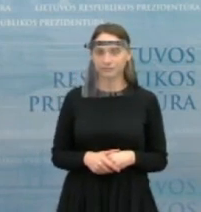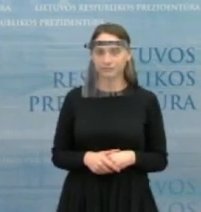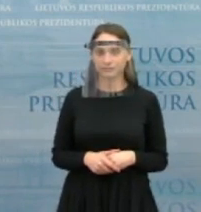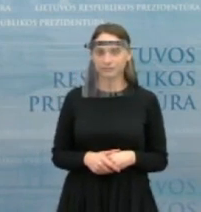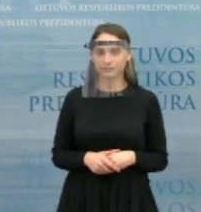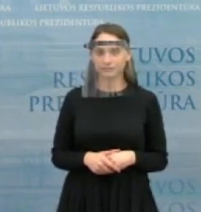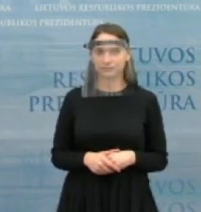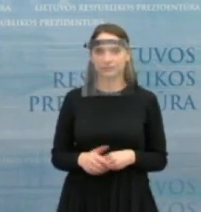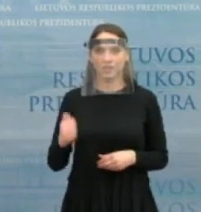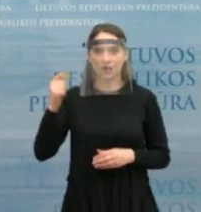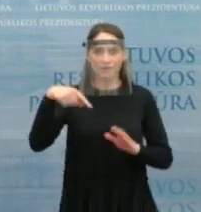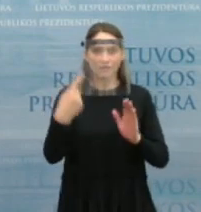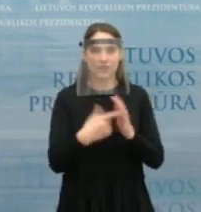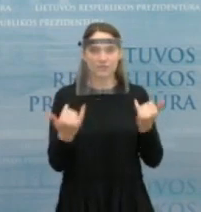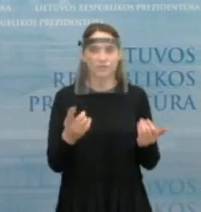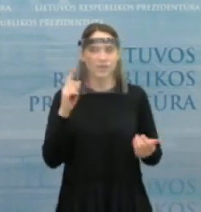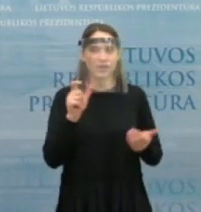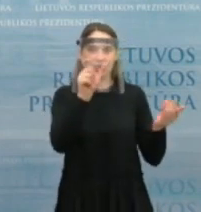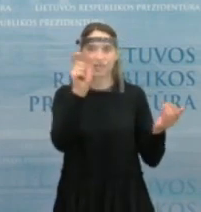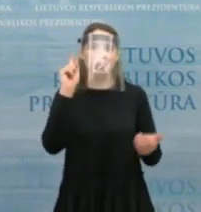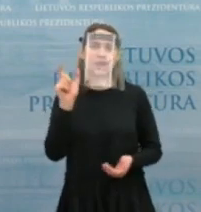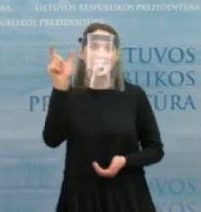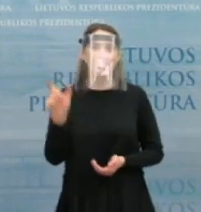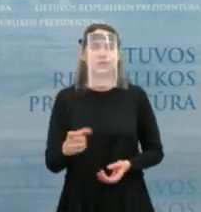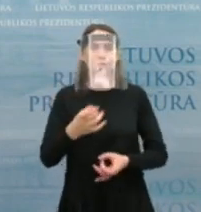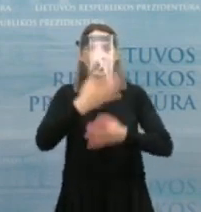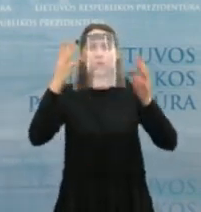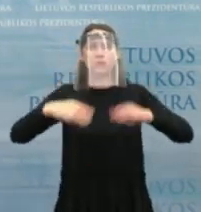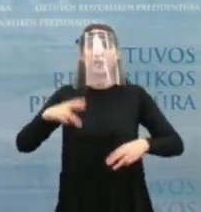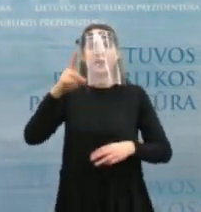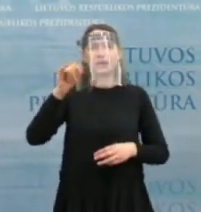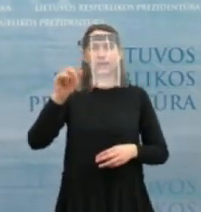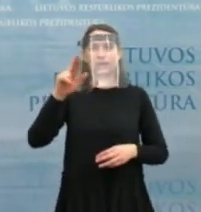Ačiū kolegos ir kviečiu kandidatą į kultūros ministro postą, Simoną Kairį.